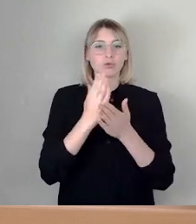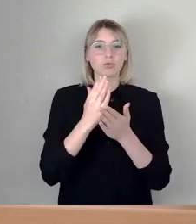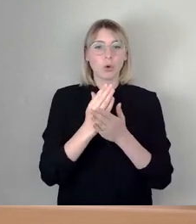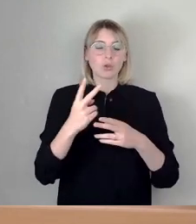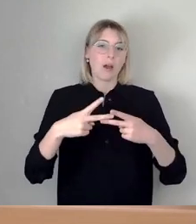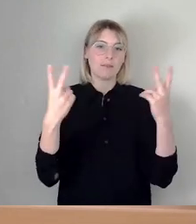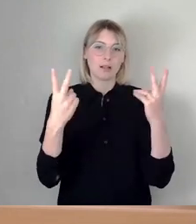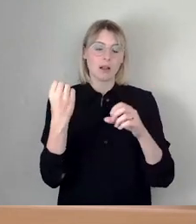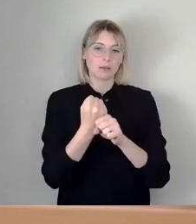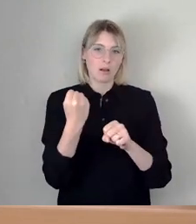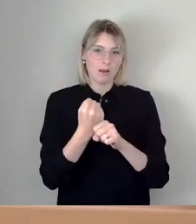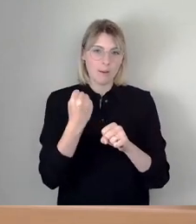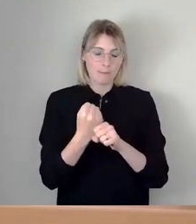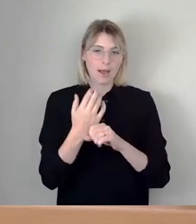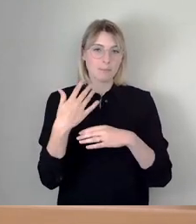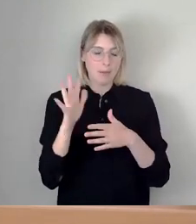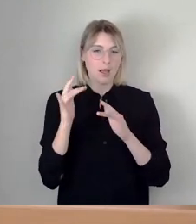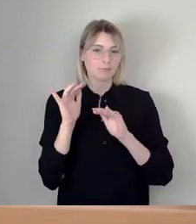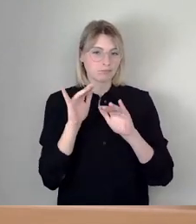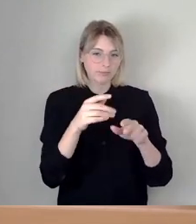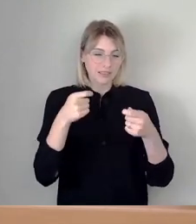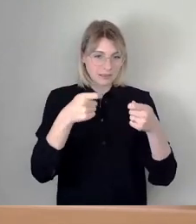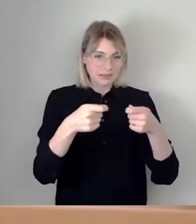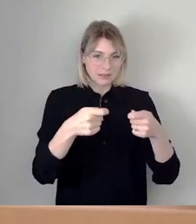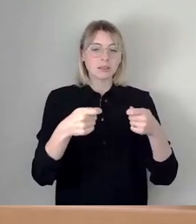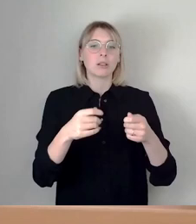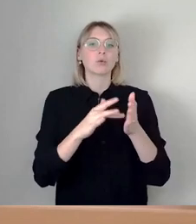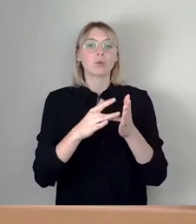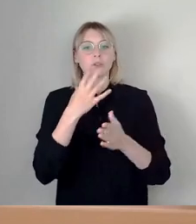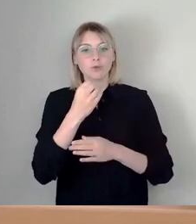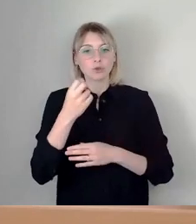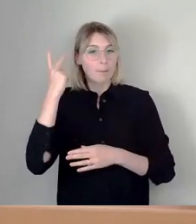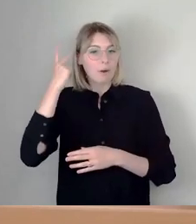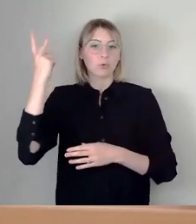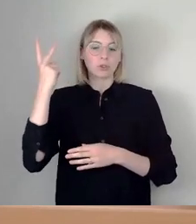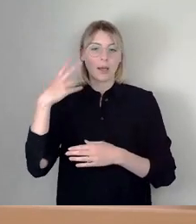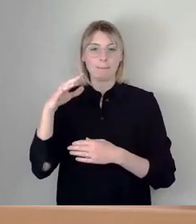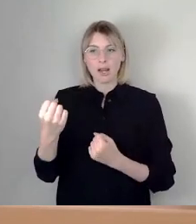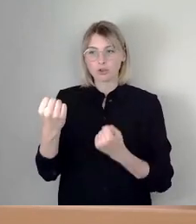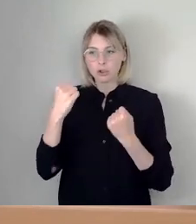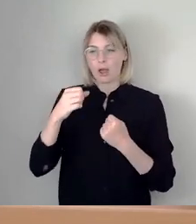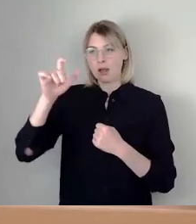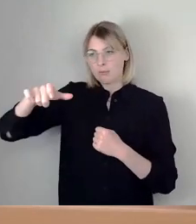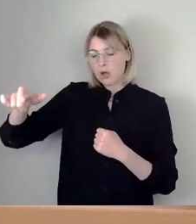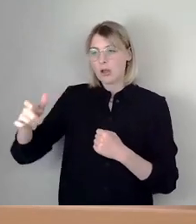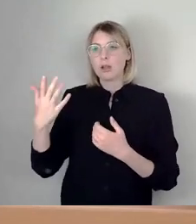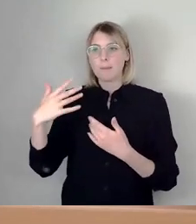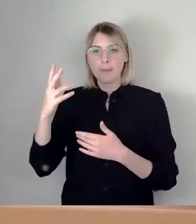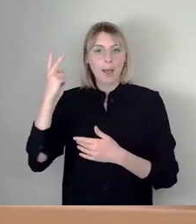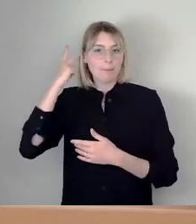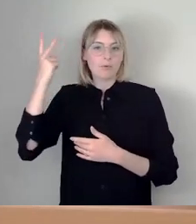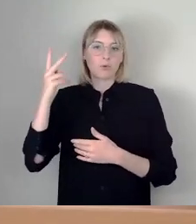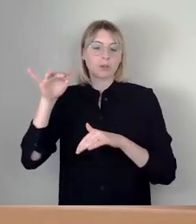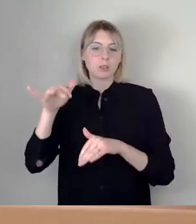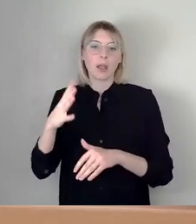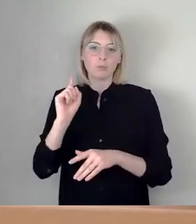investiert, um das Bewusstsein zu schärfen und die Folgen deutlich zu machen. Es gab eine Plakatkampagne, die Sie vielleicht